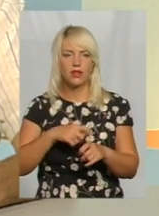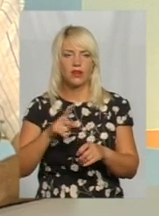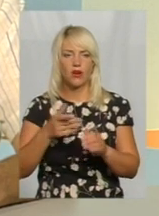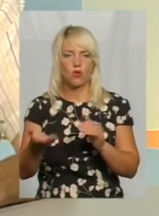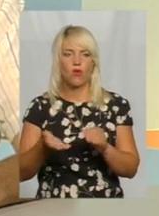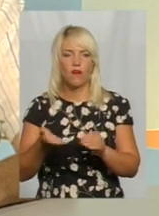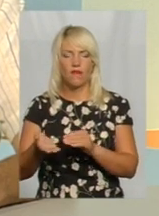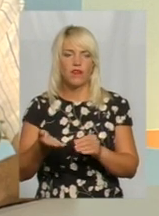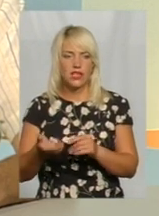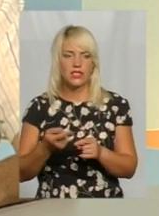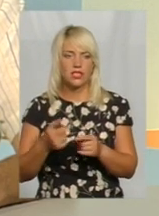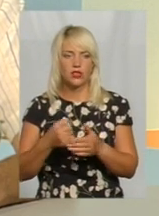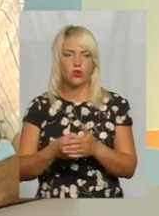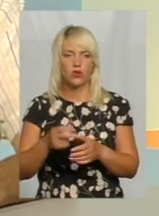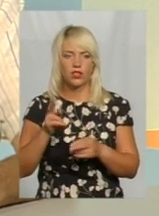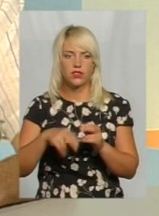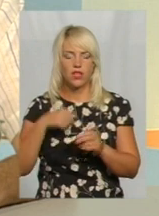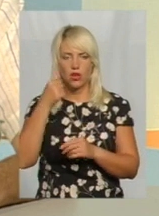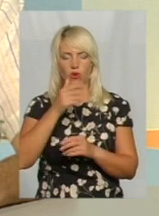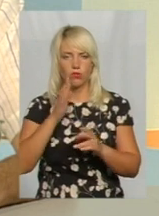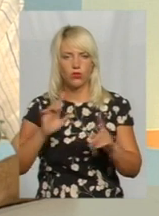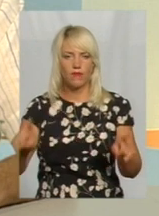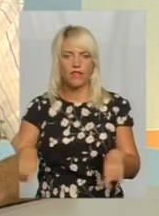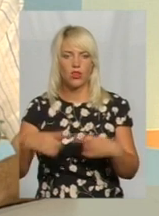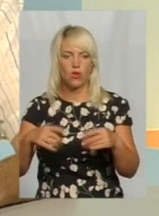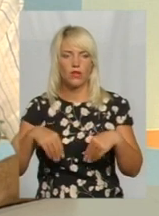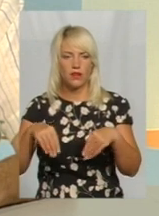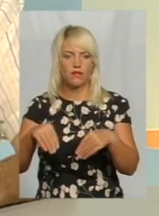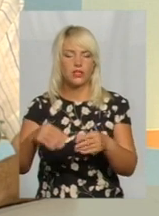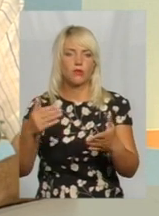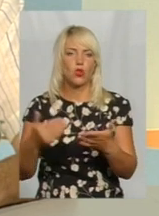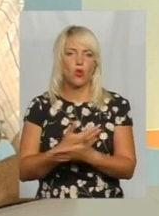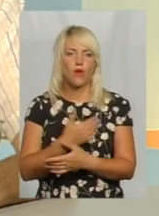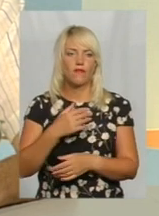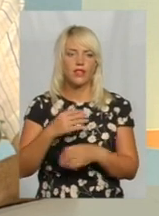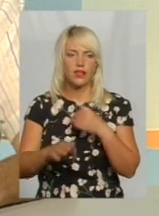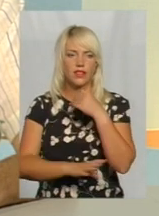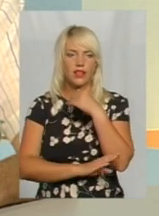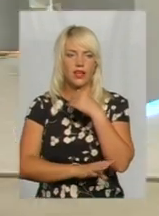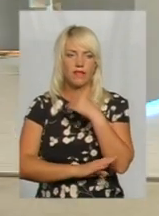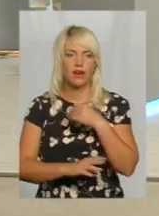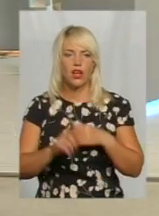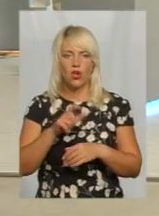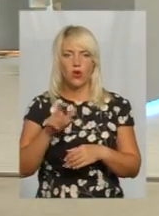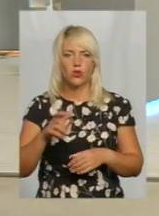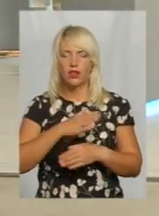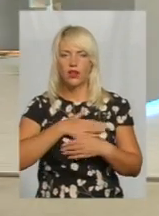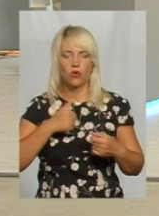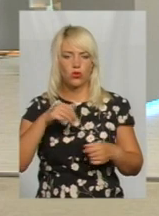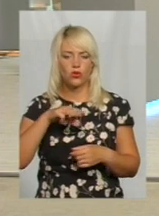до кінця року, осіню, ми відновимо, висадимо нові дерева. Люди вже не хочуть тополя, а хочуть лип.